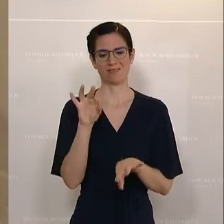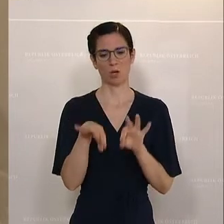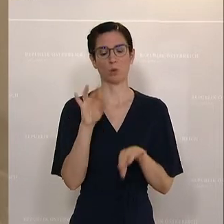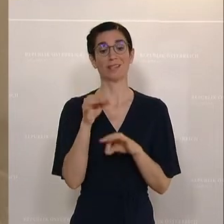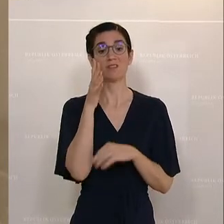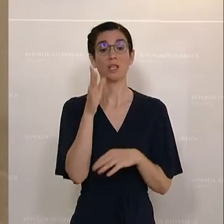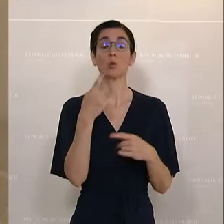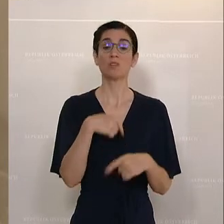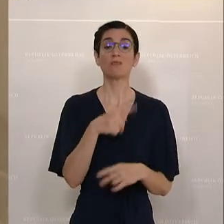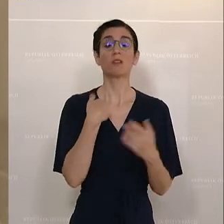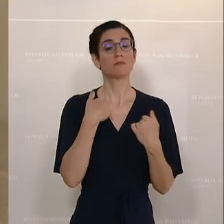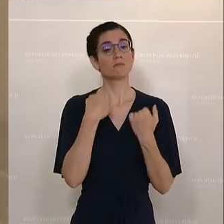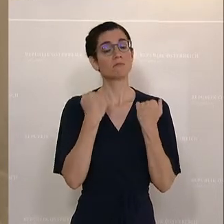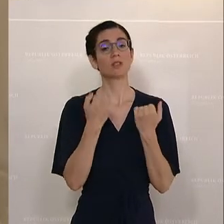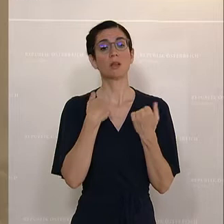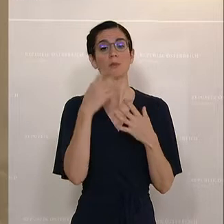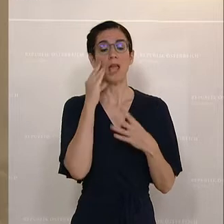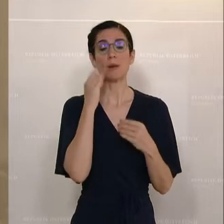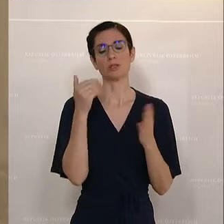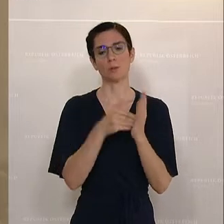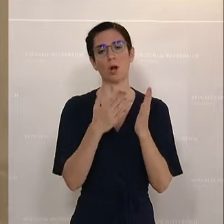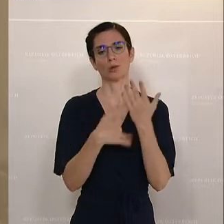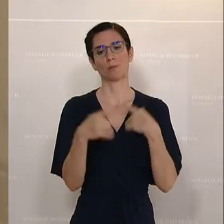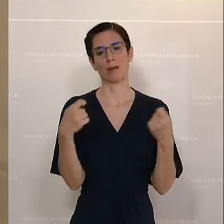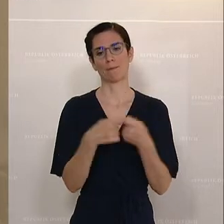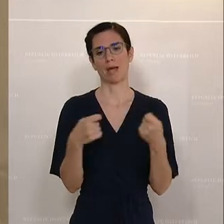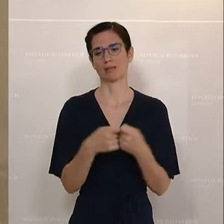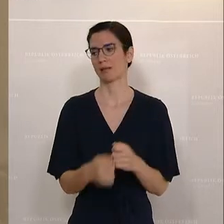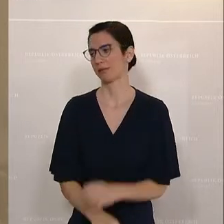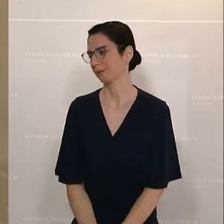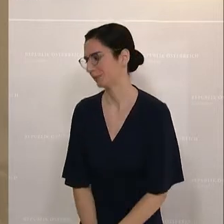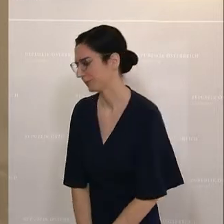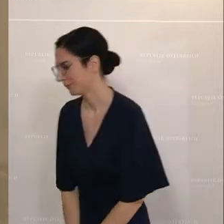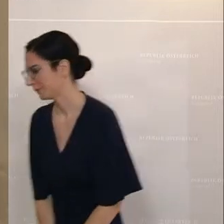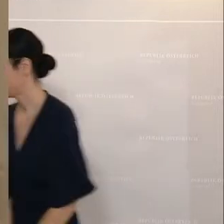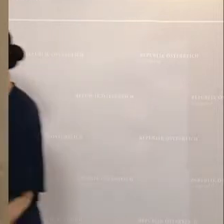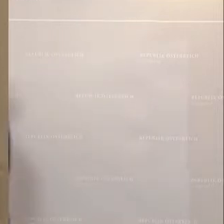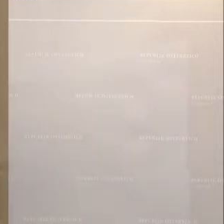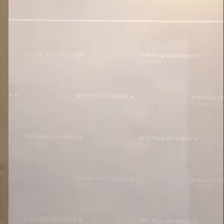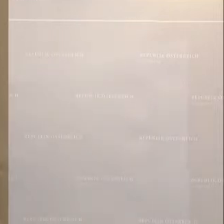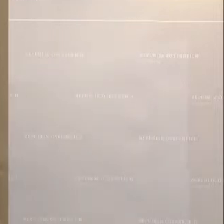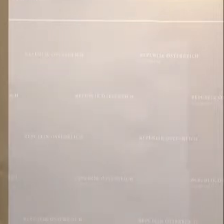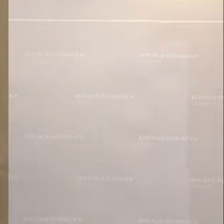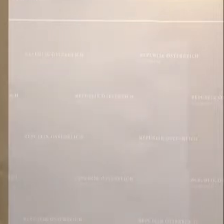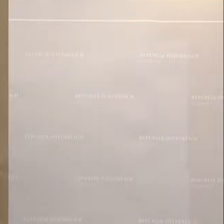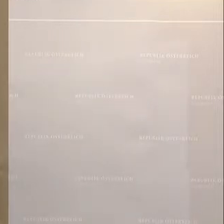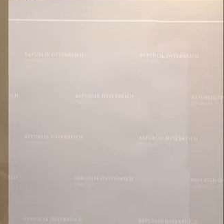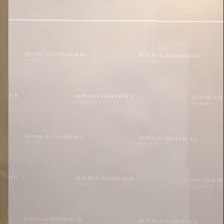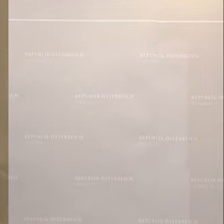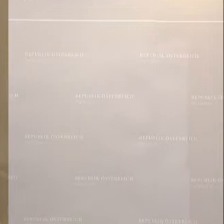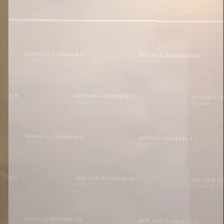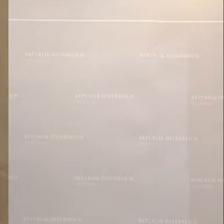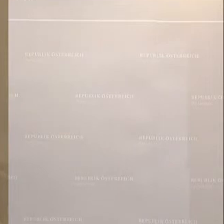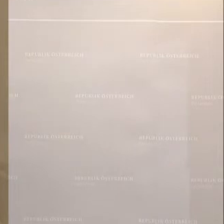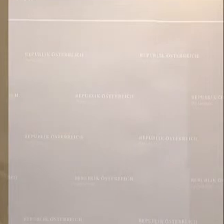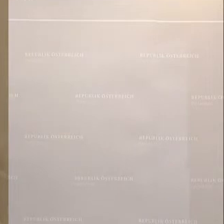wird. Und wir davon ausgehen, dass wir im Herbst zusätzliche Maßnahmen brauchen. Bei der Pensionsanpassung oder bei einem PensionistInnen